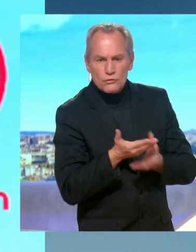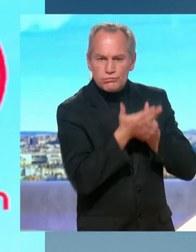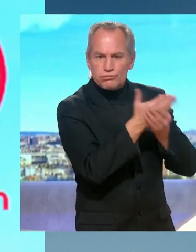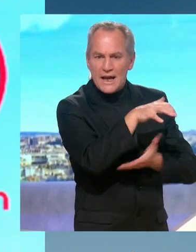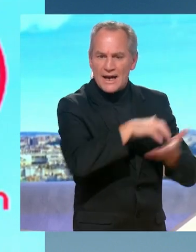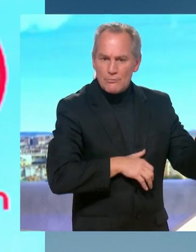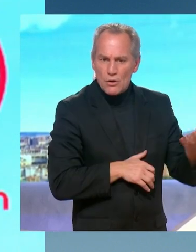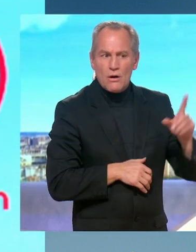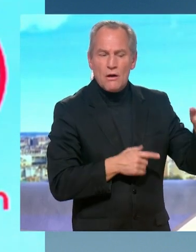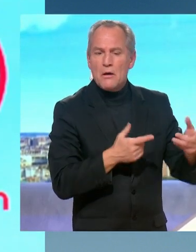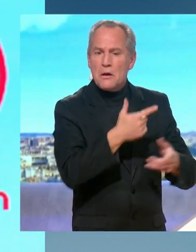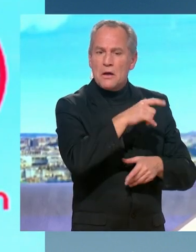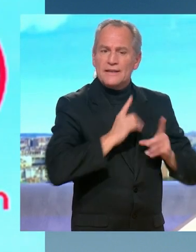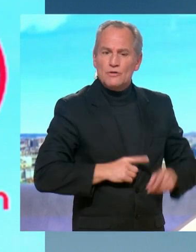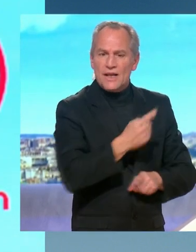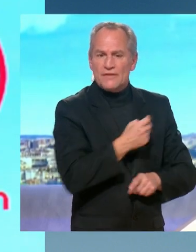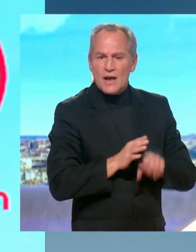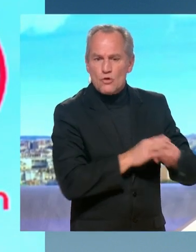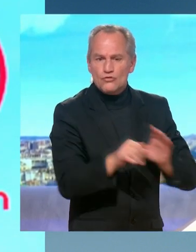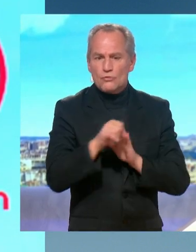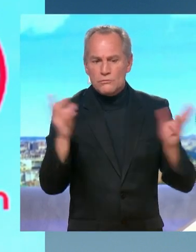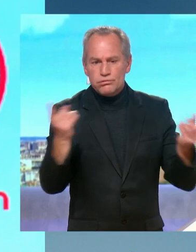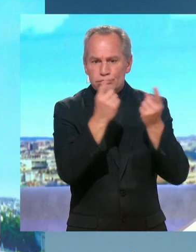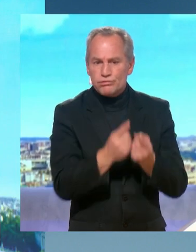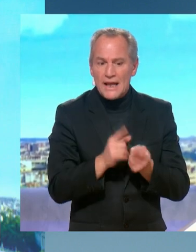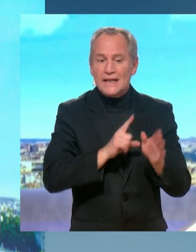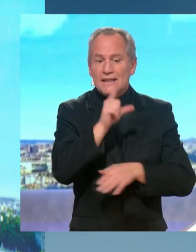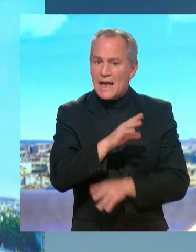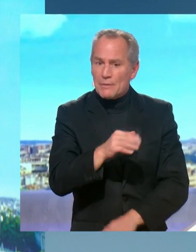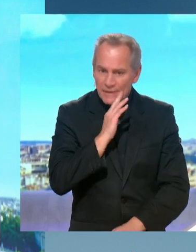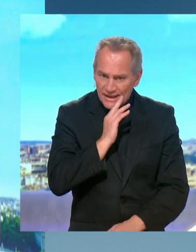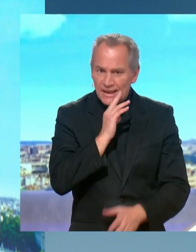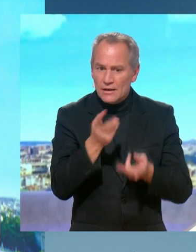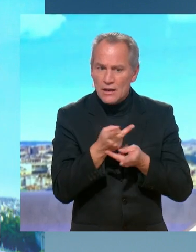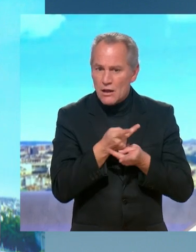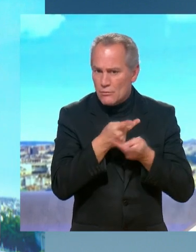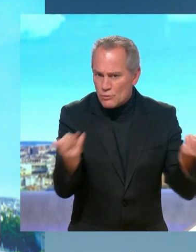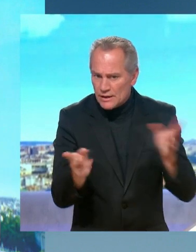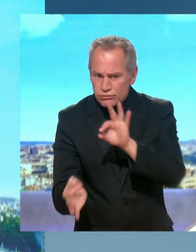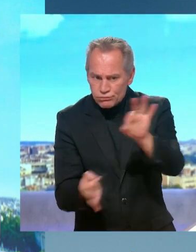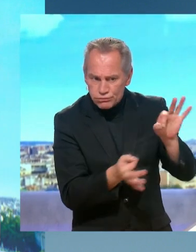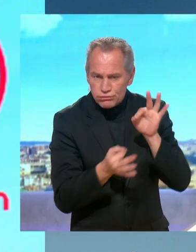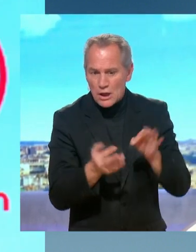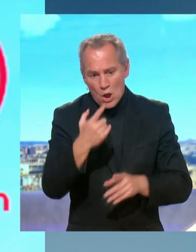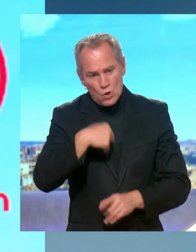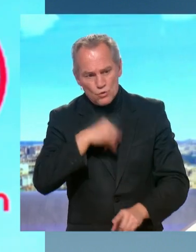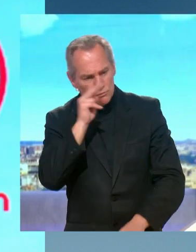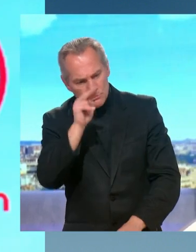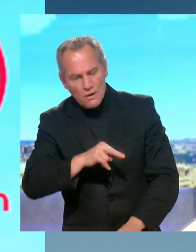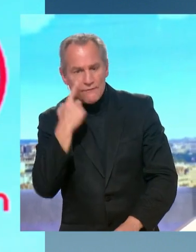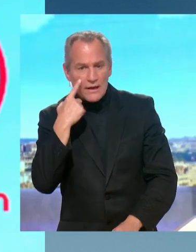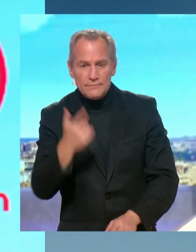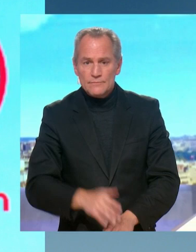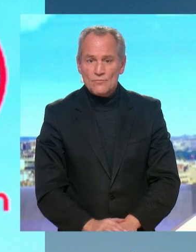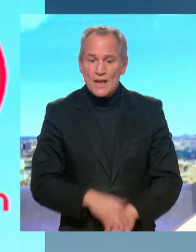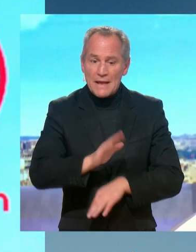la gauche, qui sera rendu lundi matin et rendu public lundi après-midi. Donc nous n'avons rien à cacher, bien au contraire, des questions se posent, on s'éposera. Est-ce que l'aide médicale